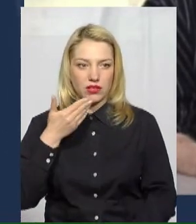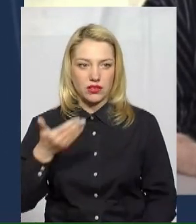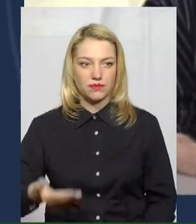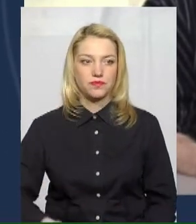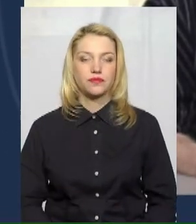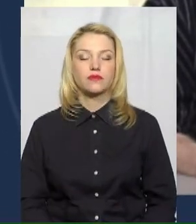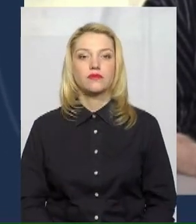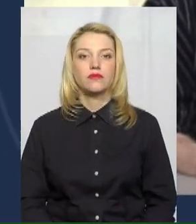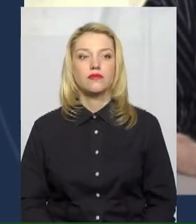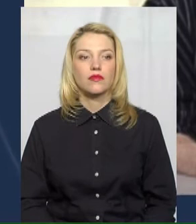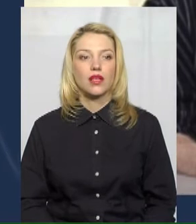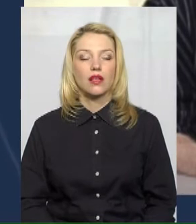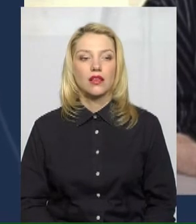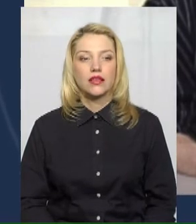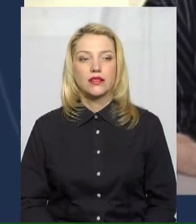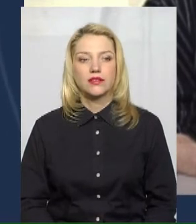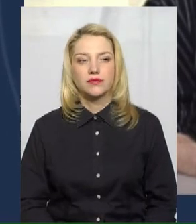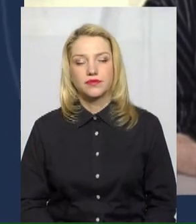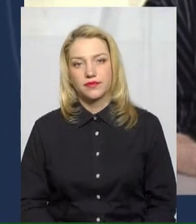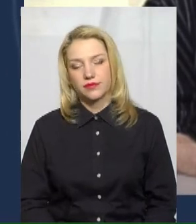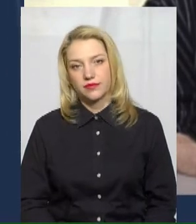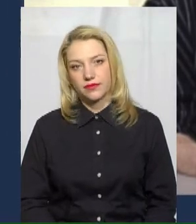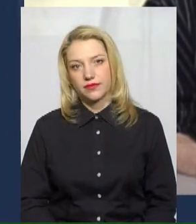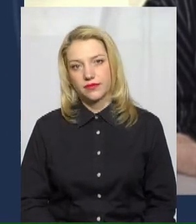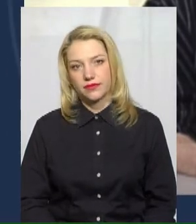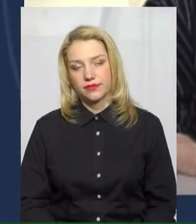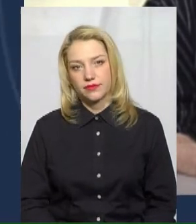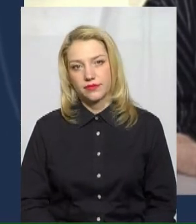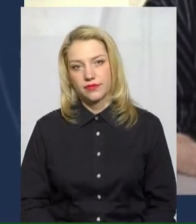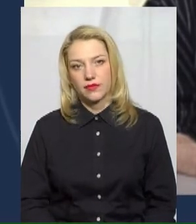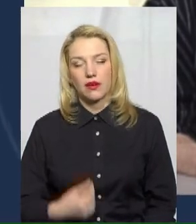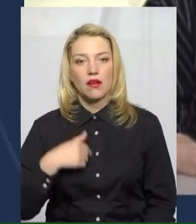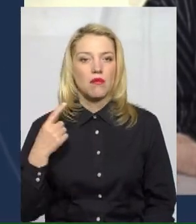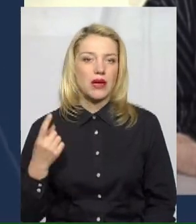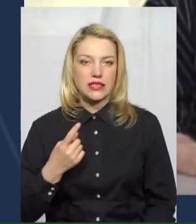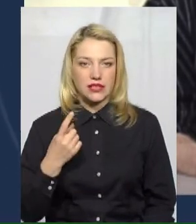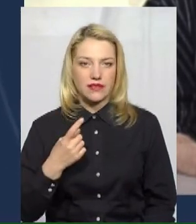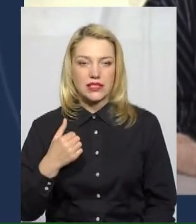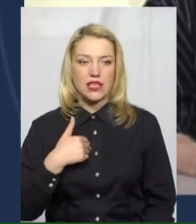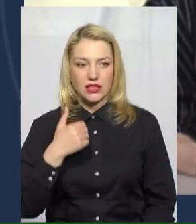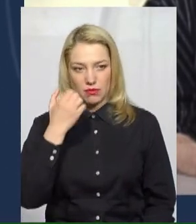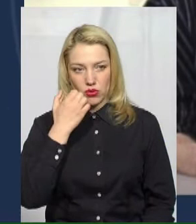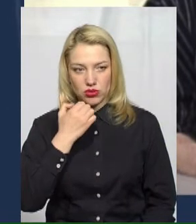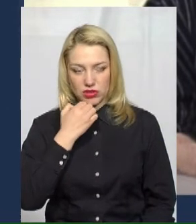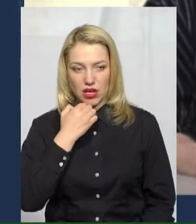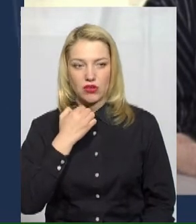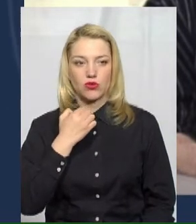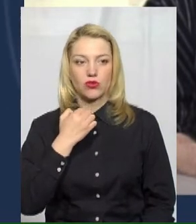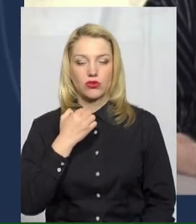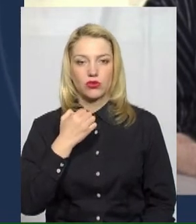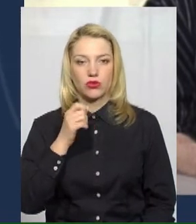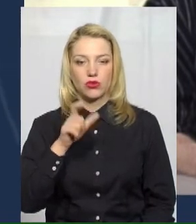Я відповім на питання. Я перш за все, я подякую служебачам, які